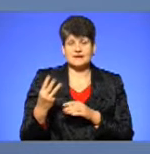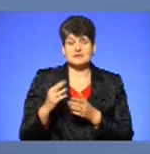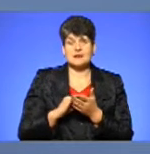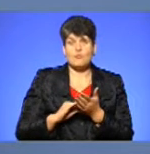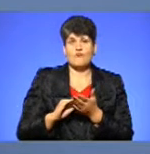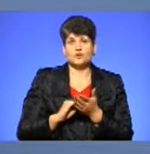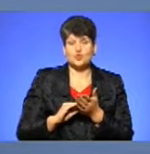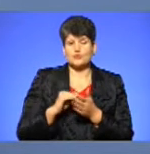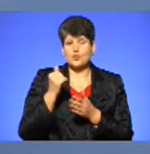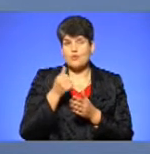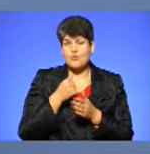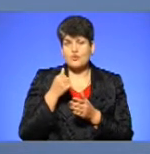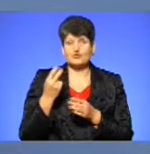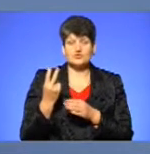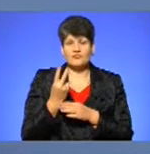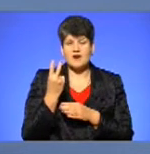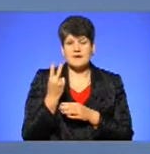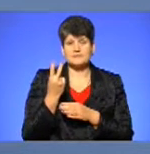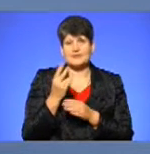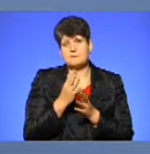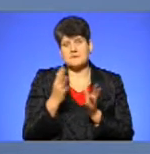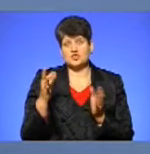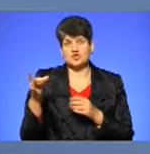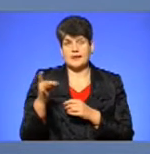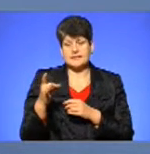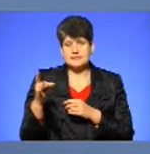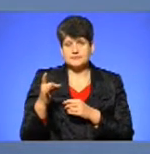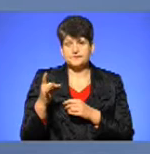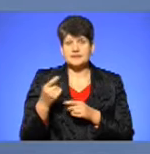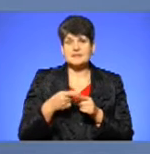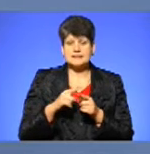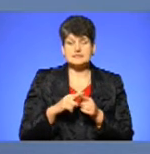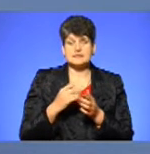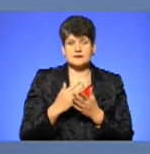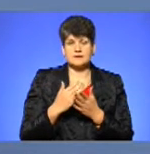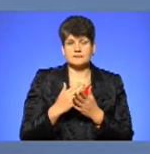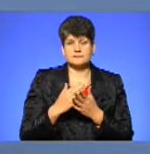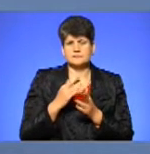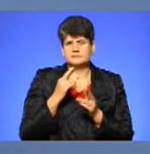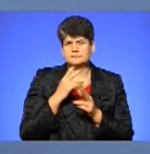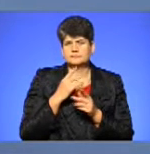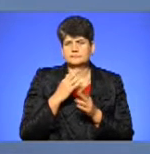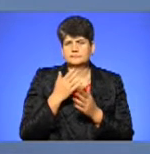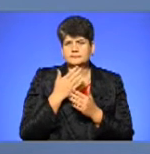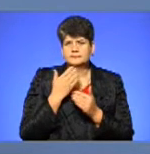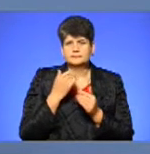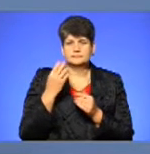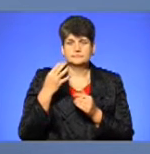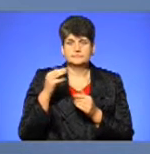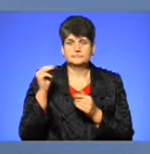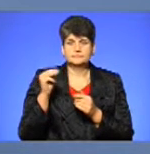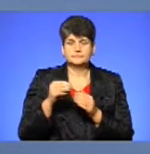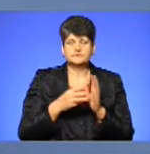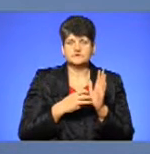року два і більше рази. Це становить, якщо я не помиляюся, 40 тисяч